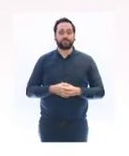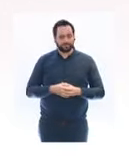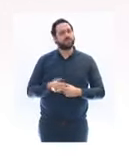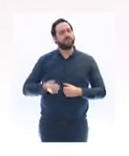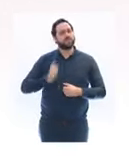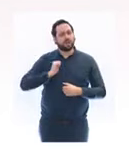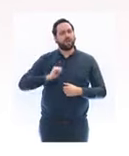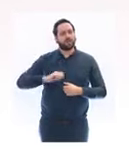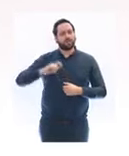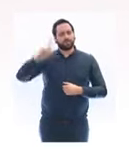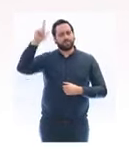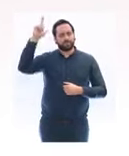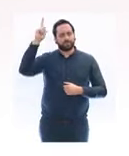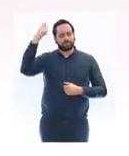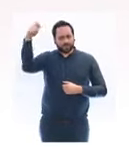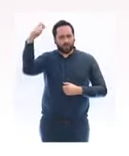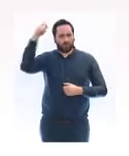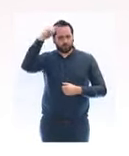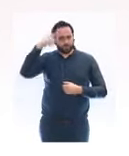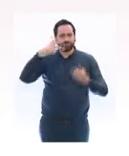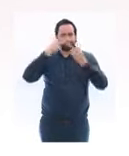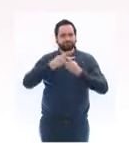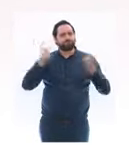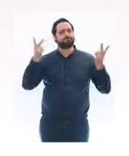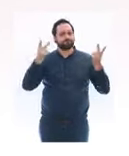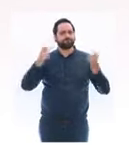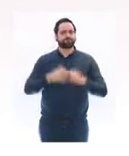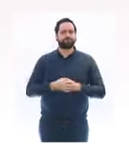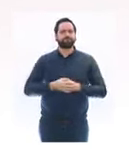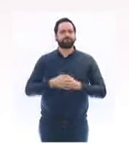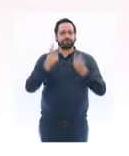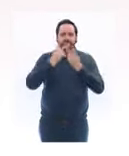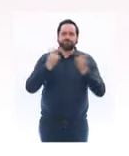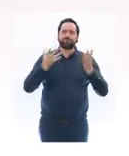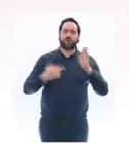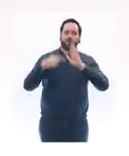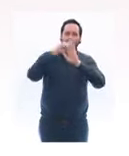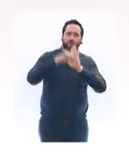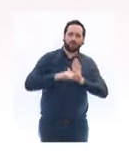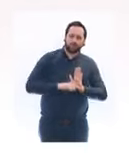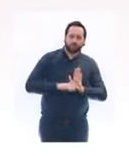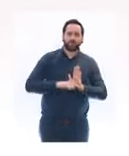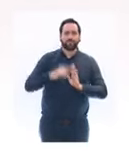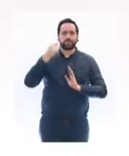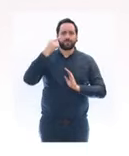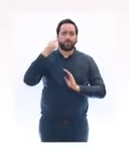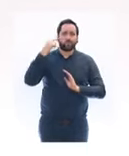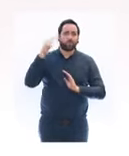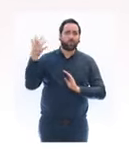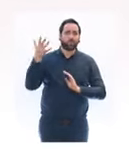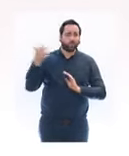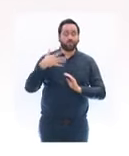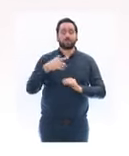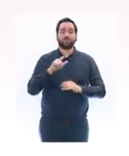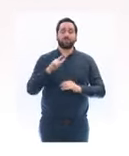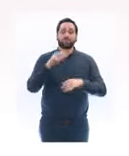pour annoncer aux Françaises et aux Français les mesures décidées afin de faire face à la violence de la